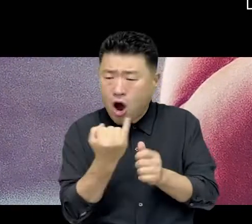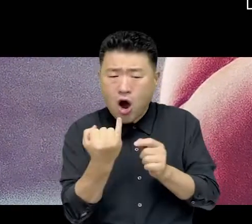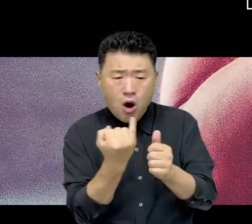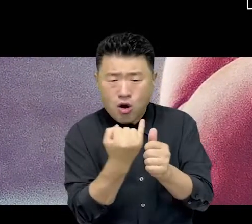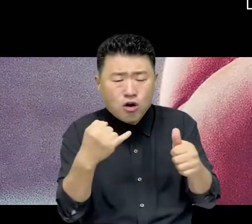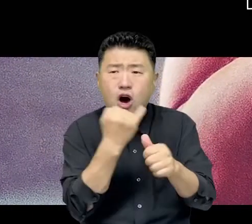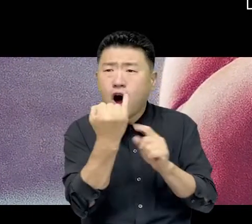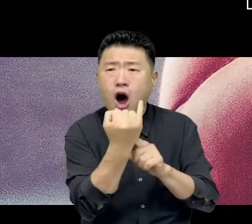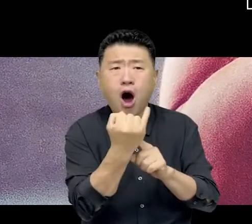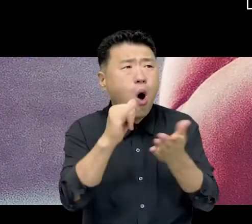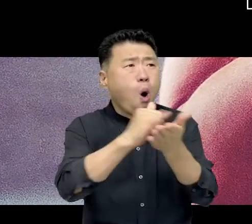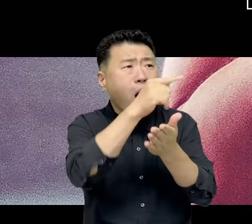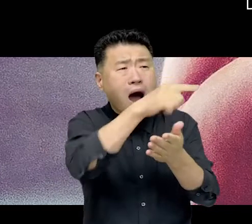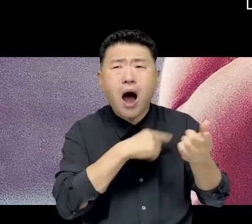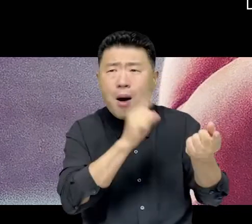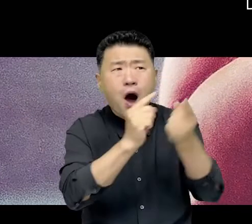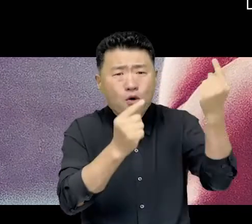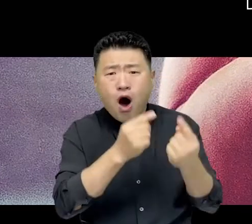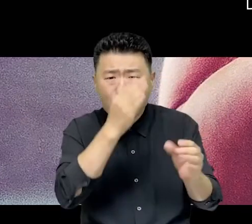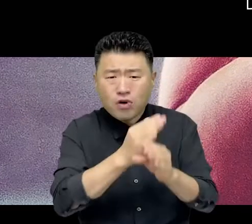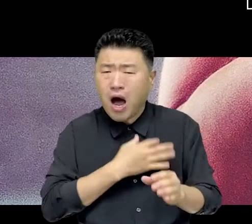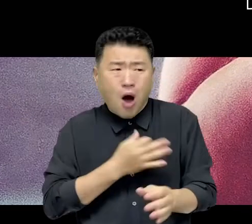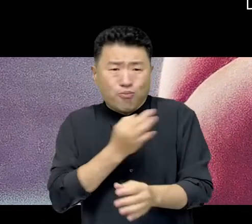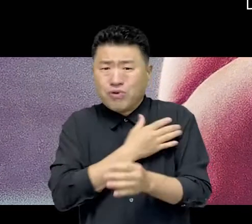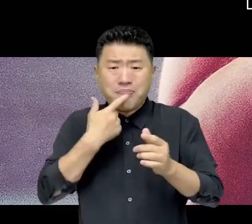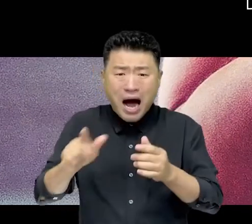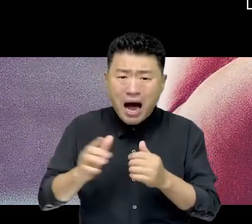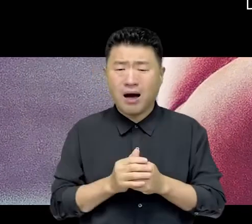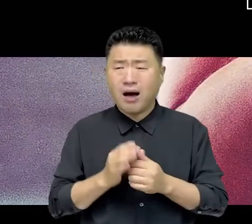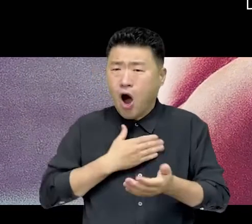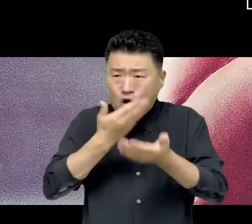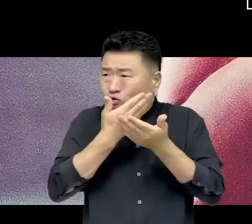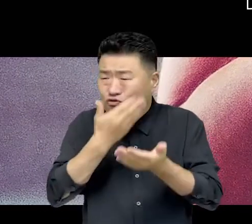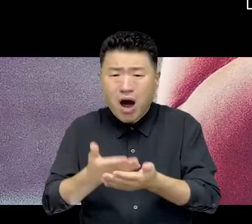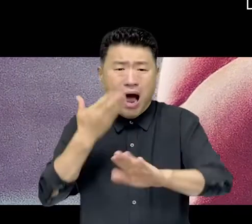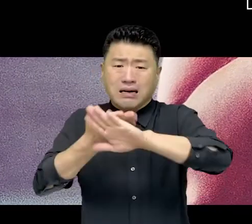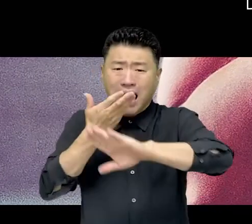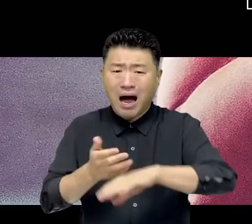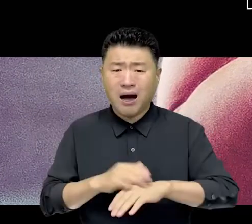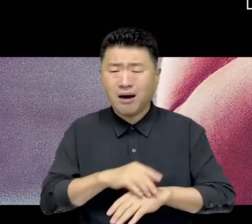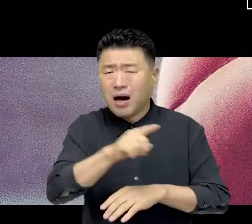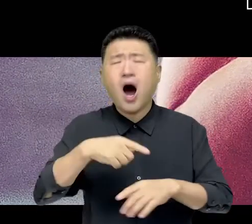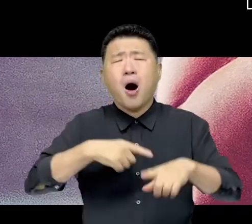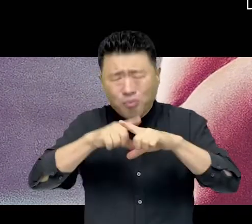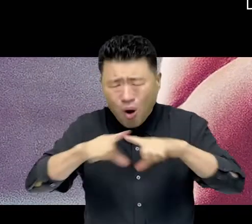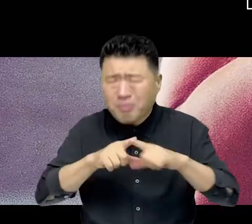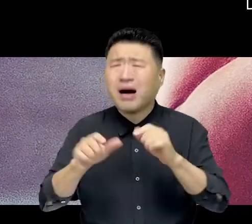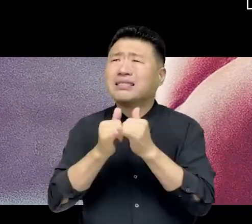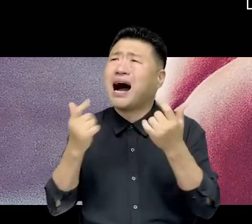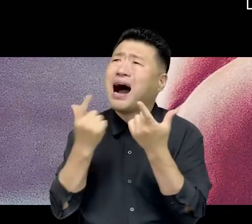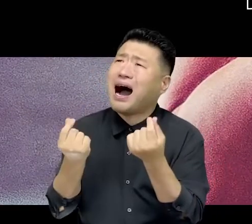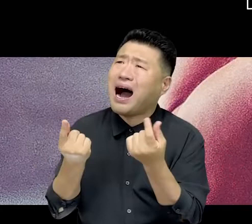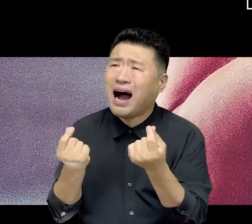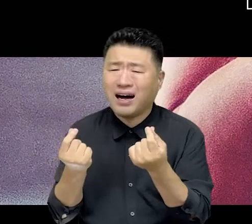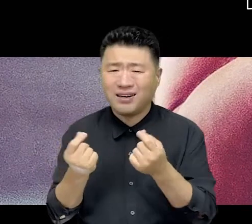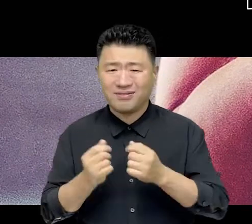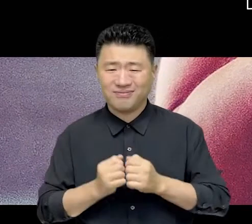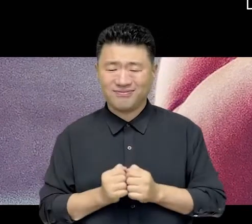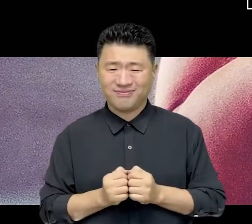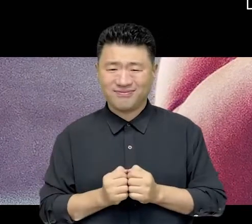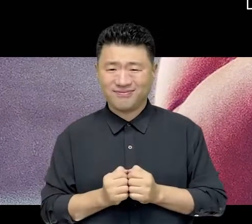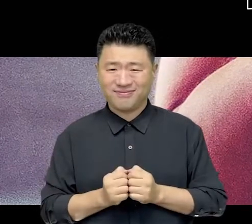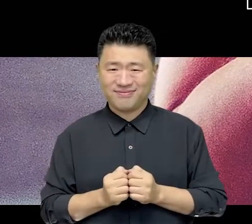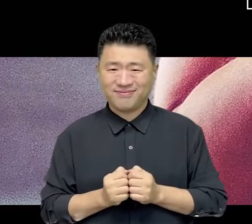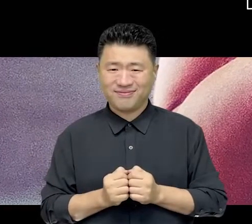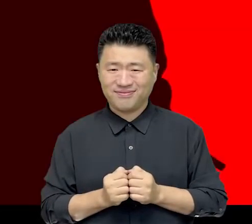여자친구가 공항에 마중 나와 있어요 나는 부자도 아니고 중요한 인물도 아니에요 맹스컨대 평범한